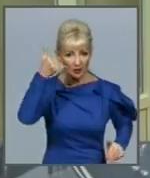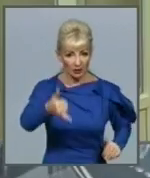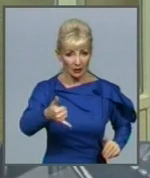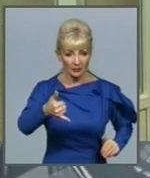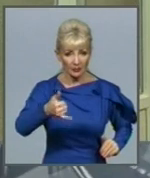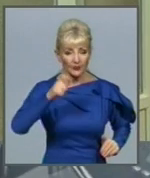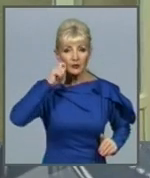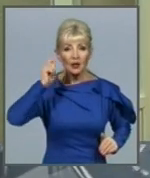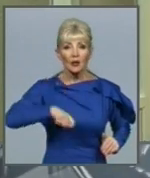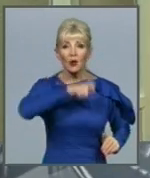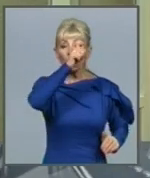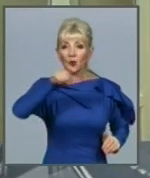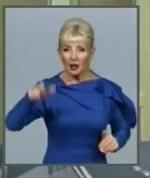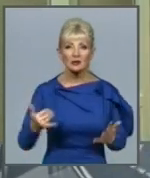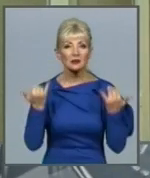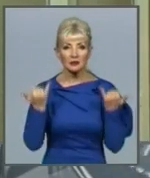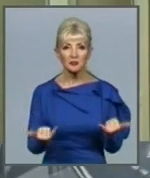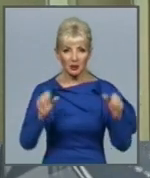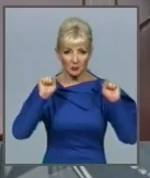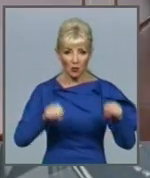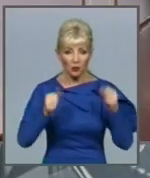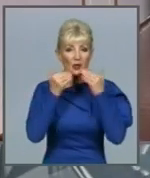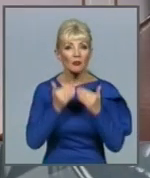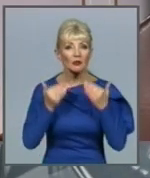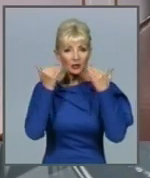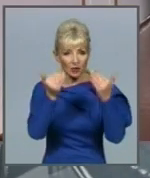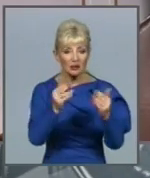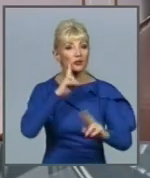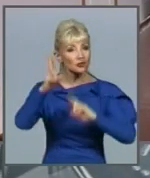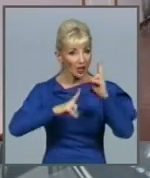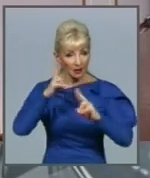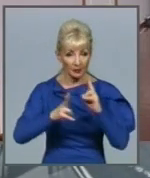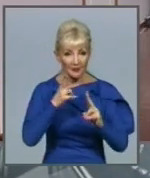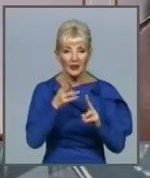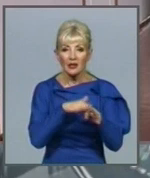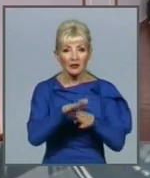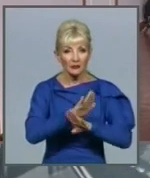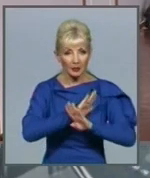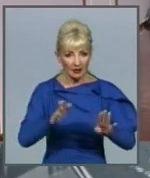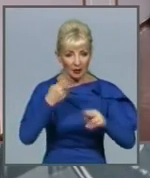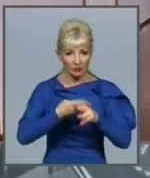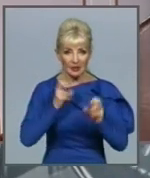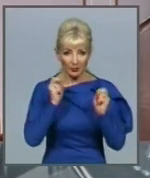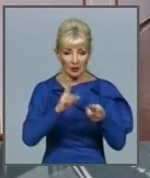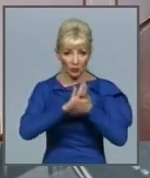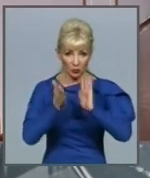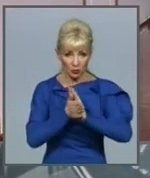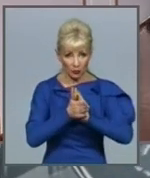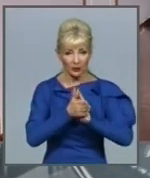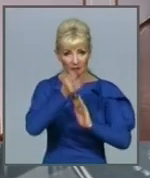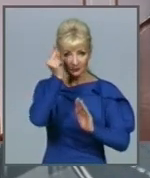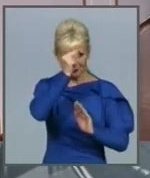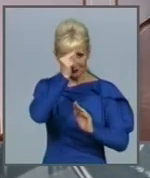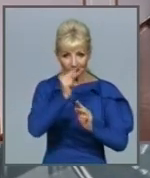Українці тепер можуть звертатися зі скаргами щодо недотримання безпечних умов освітнього процесу. Для таких